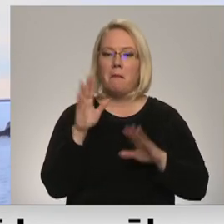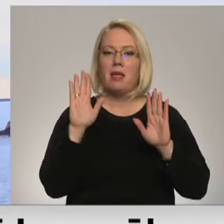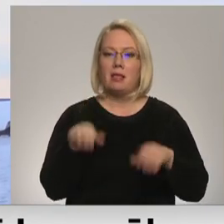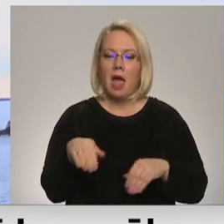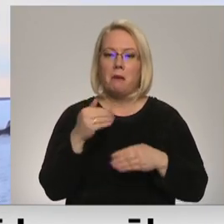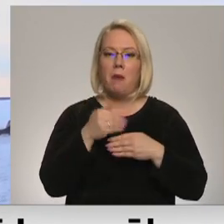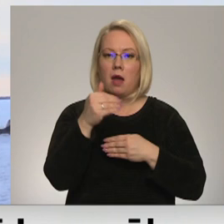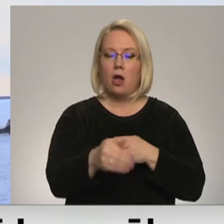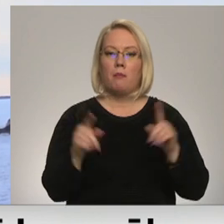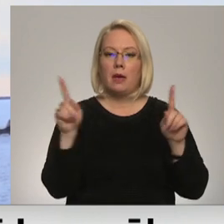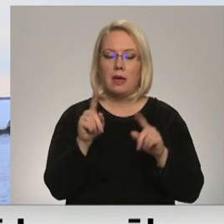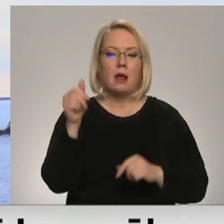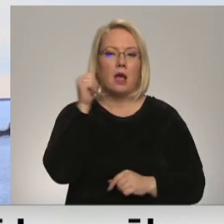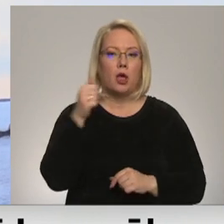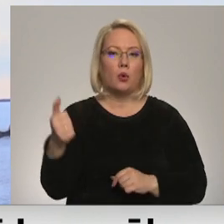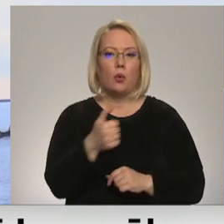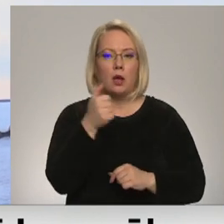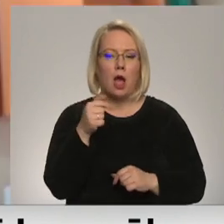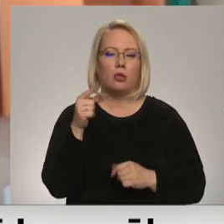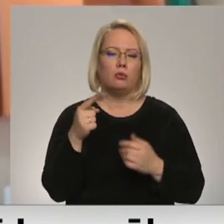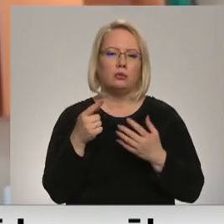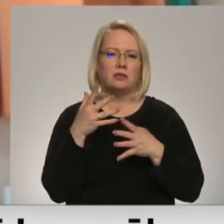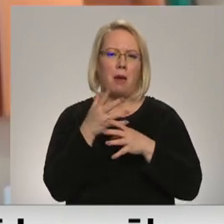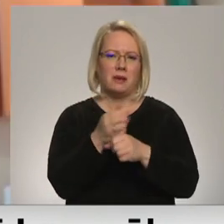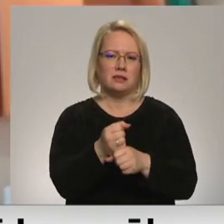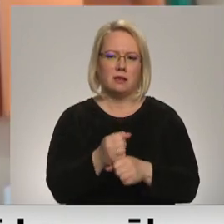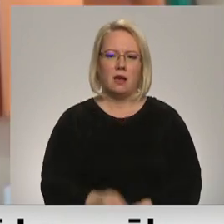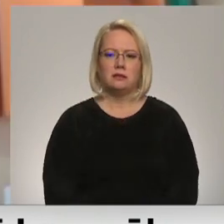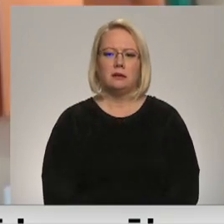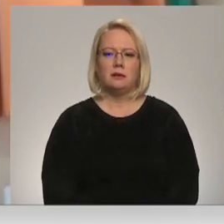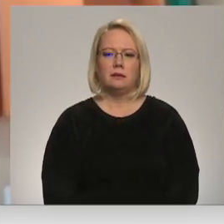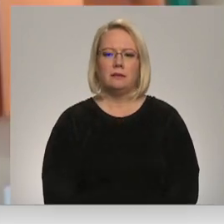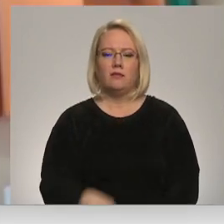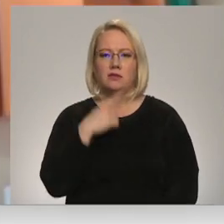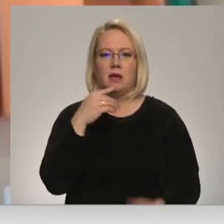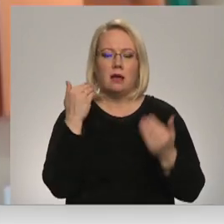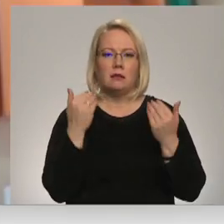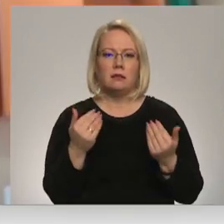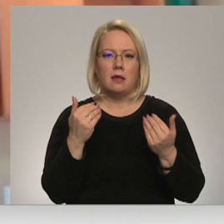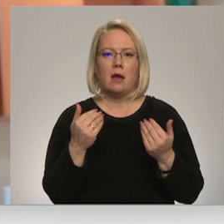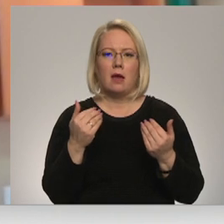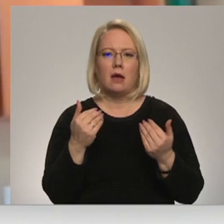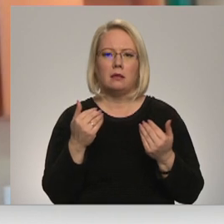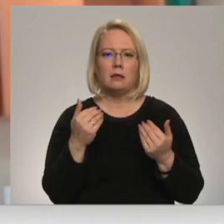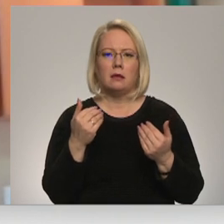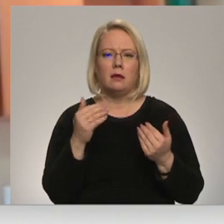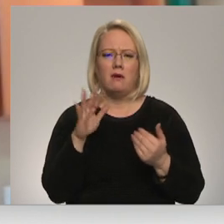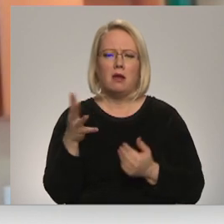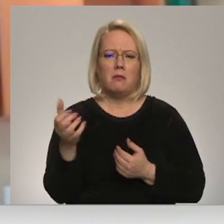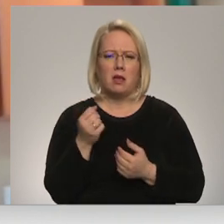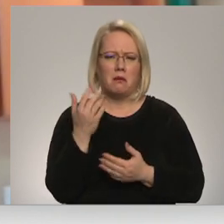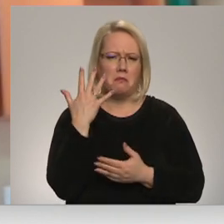lai arī pārkāpumi ir, katru gadu to skaits mazinās. Dar atcerāt skali eidu, ka es pašlaiku varu pajam tikai pīces,